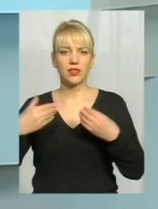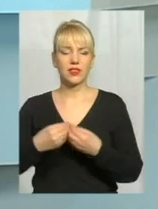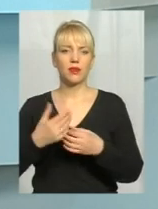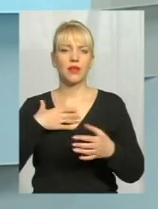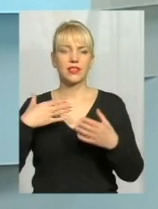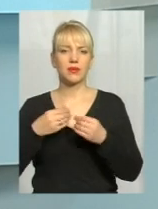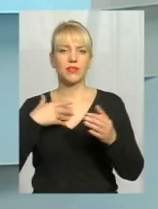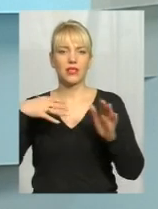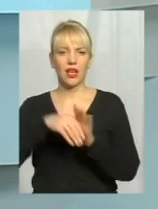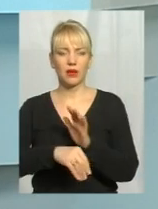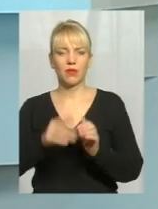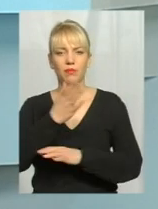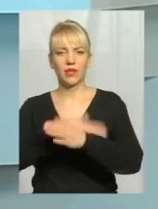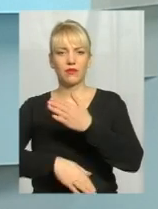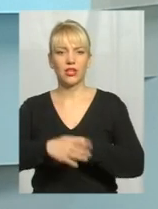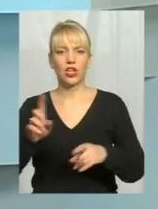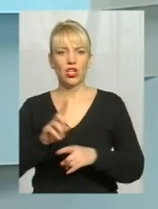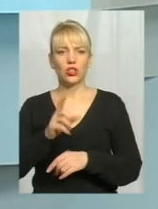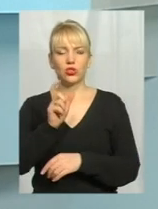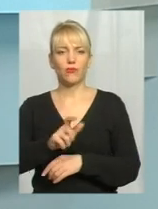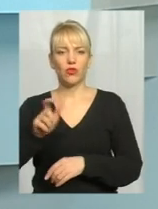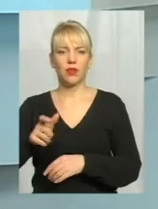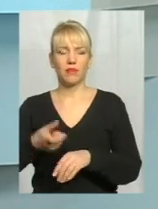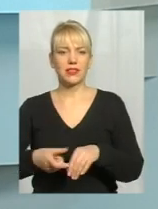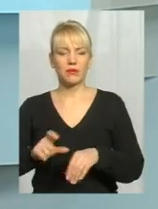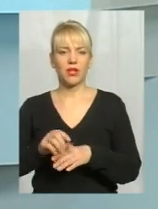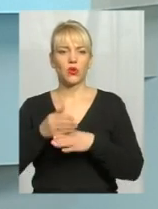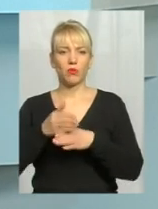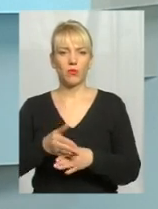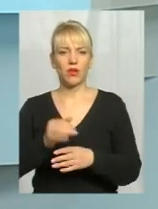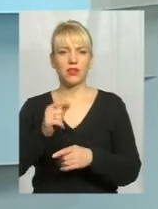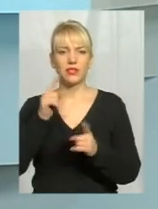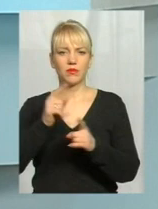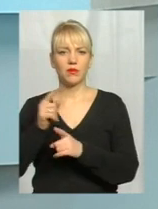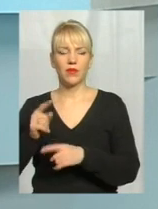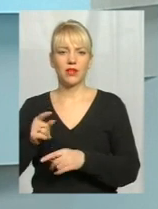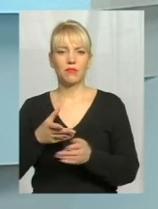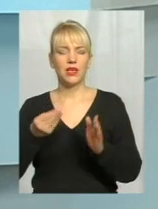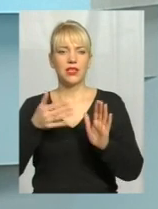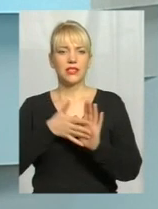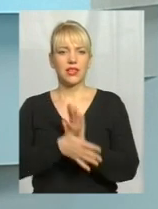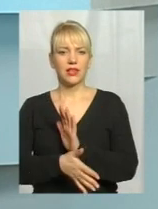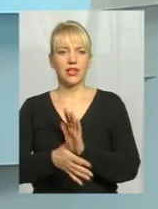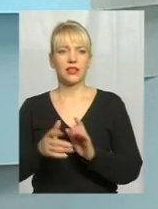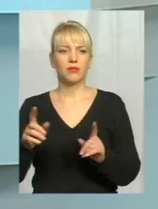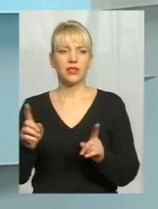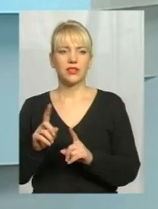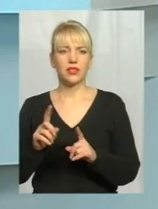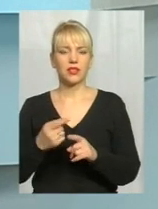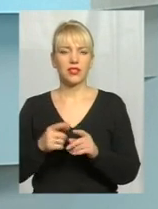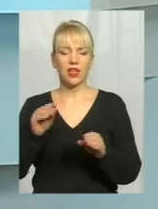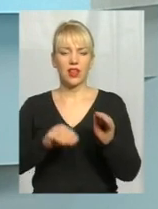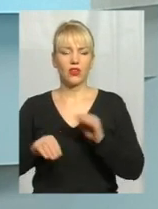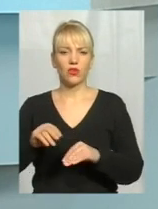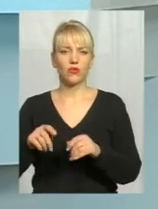загиблих, інвалідам, щоб вони максимально їм допомагали з мінімальними затратами якимись складової, там,